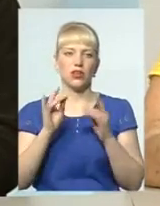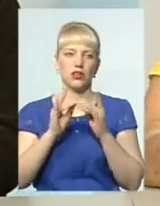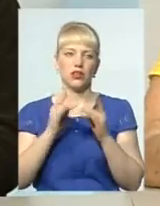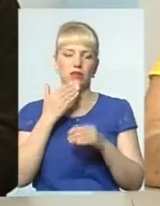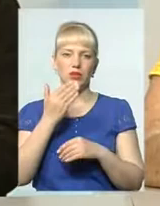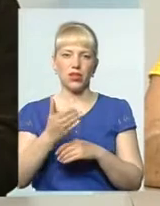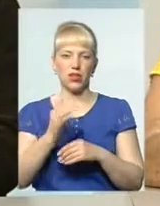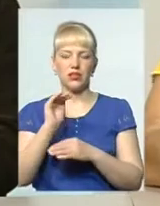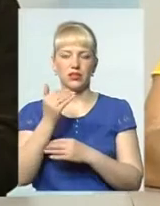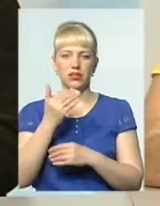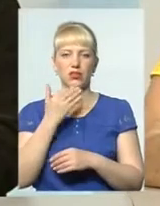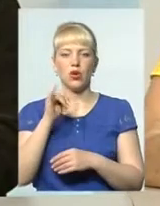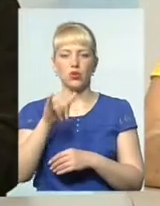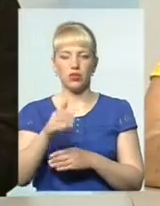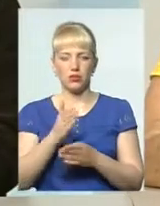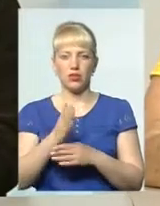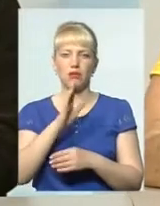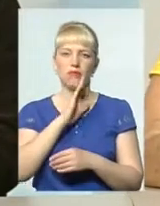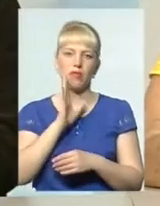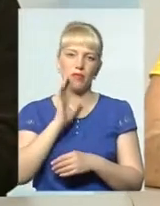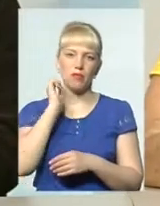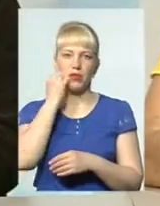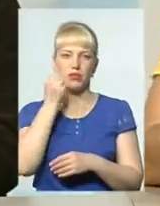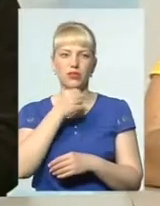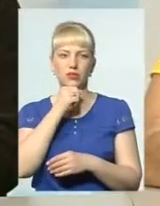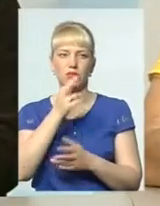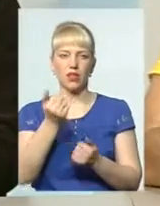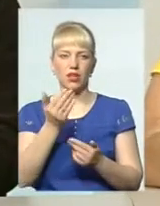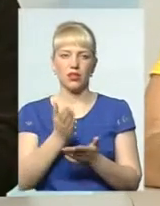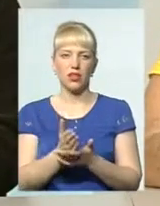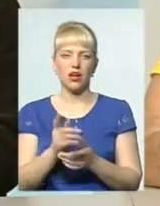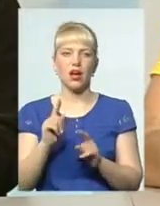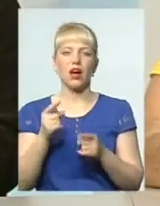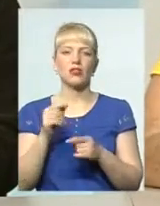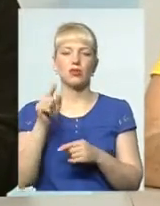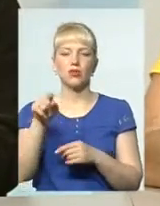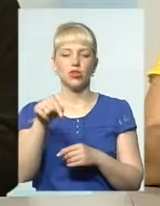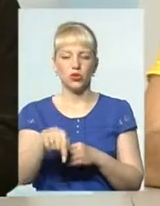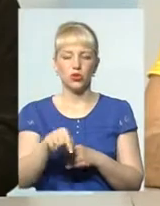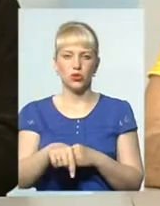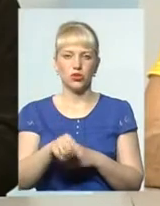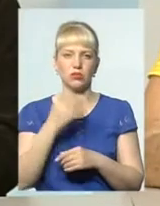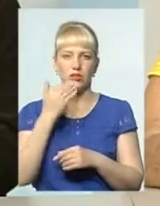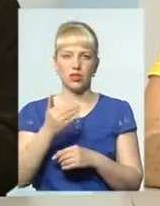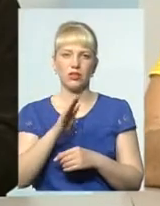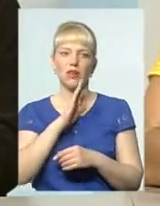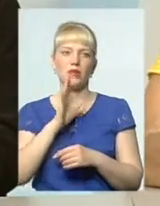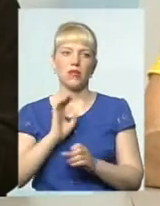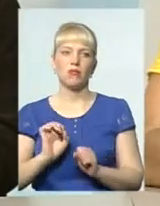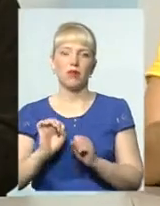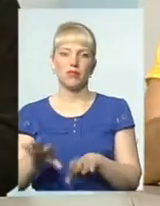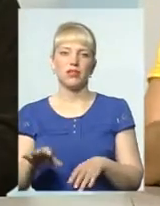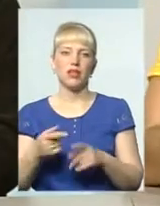мама? Чи бабця, дідусь? Так є. А питання, чому ти тут? Мама віддала.